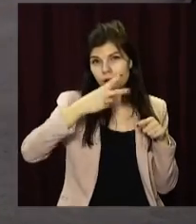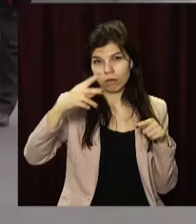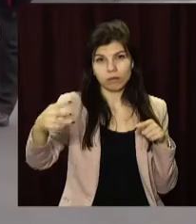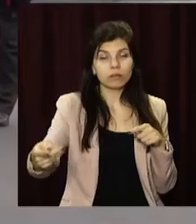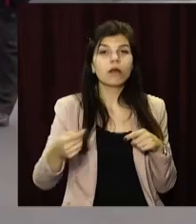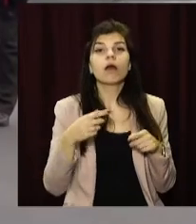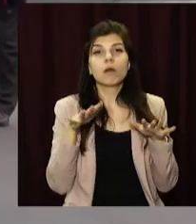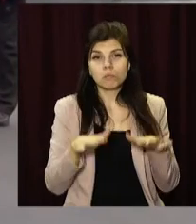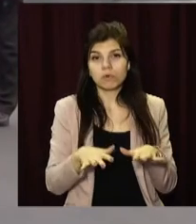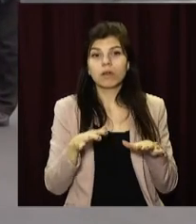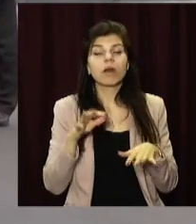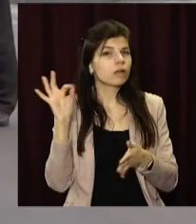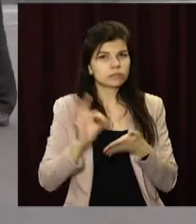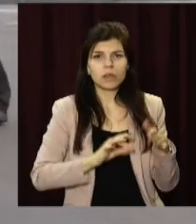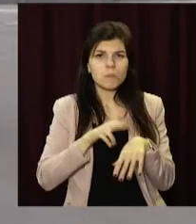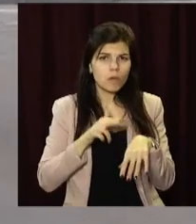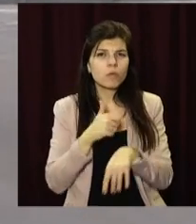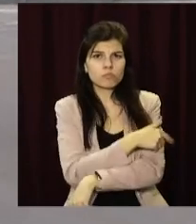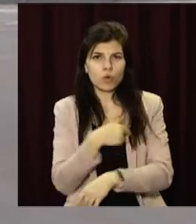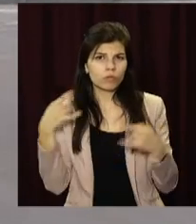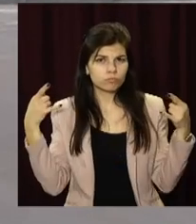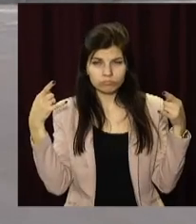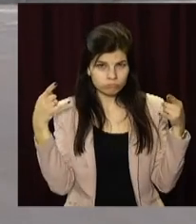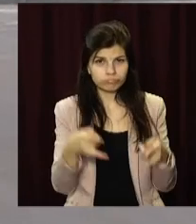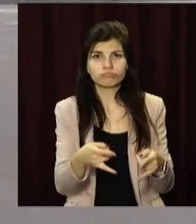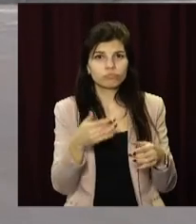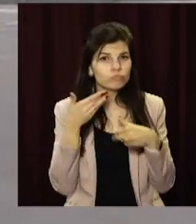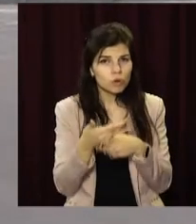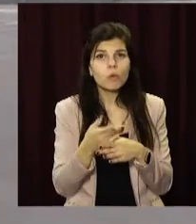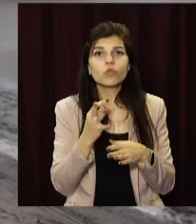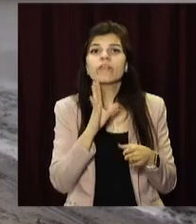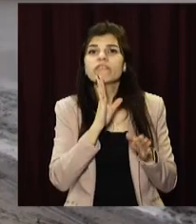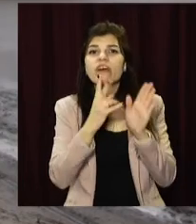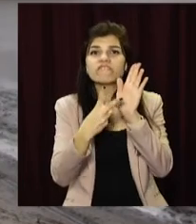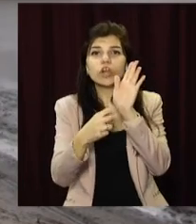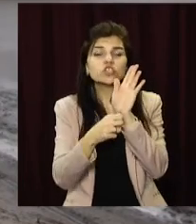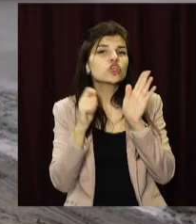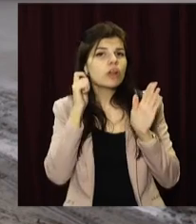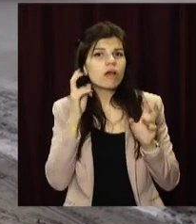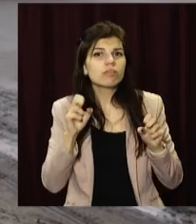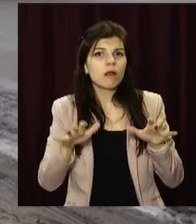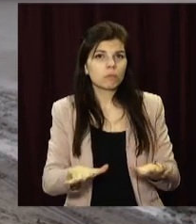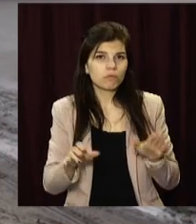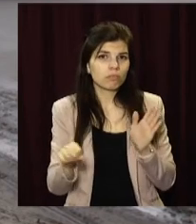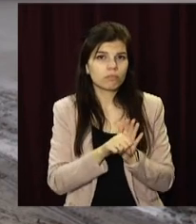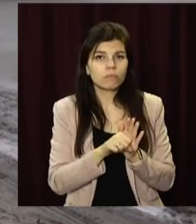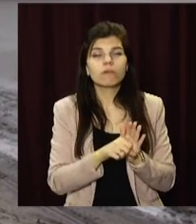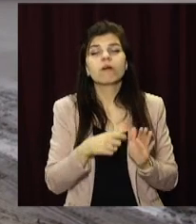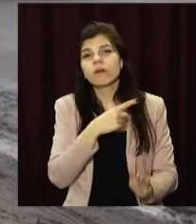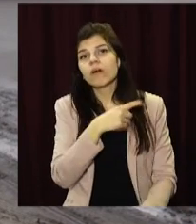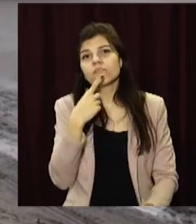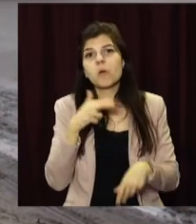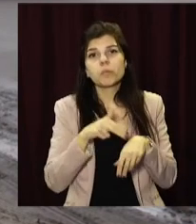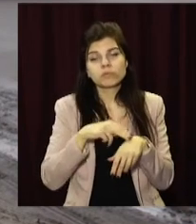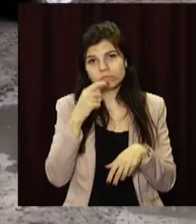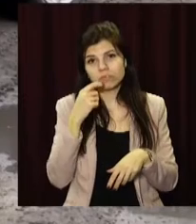трагедії моментально прибули поліціянти та медики, однак від отриманих травм 26-річна жінка померла на місці. Попередню, кажуть у